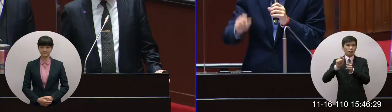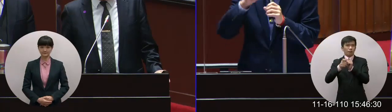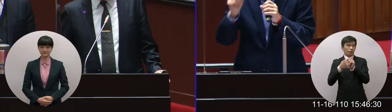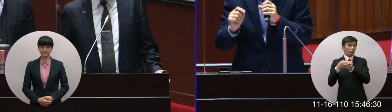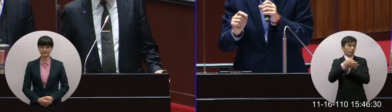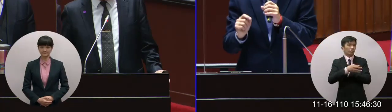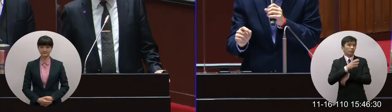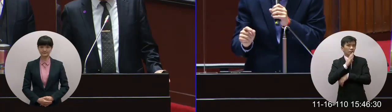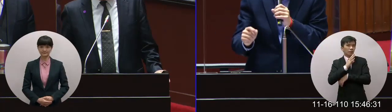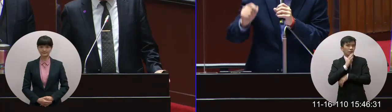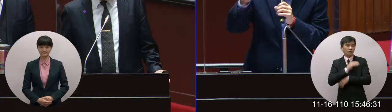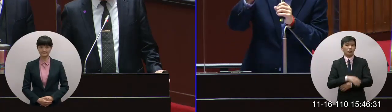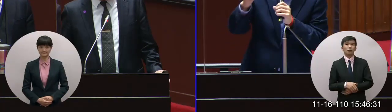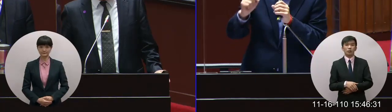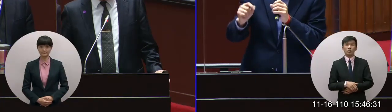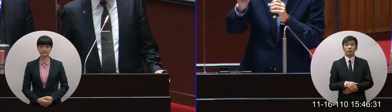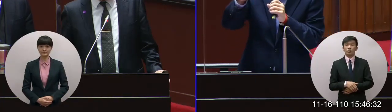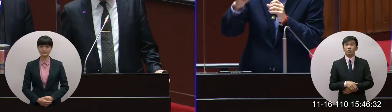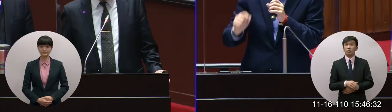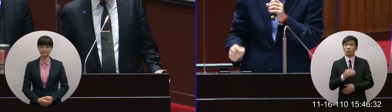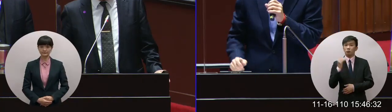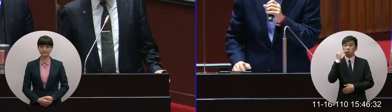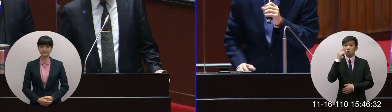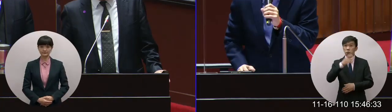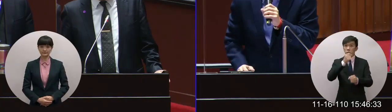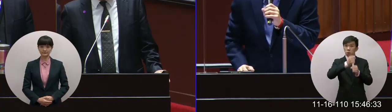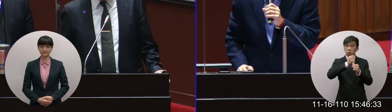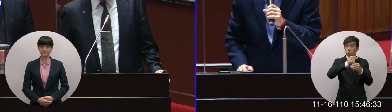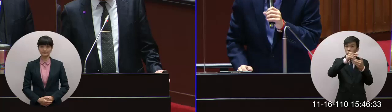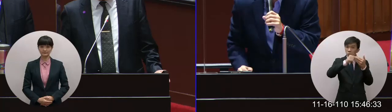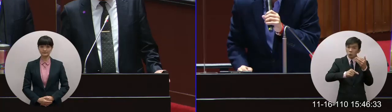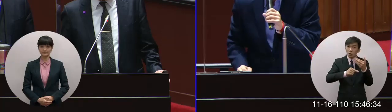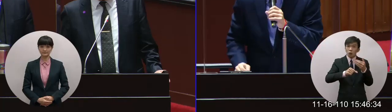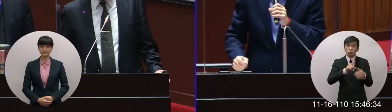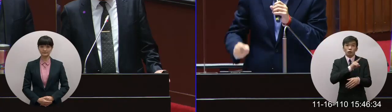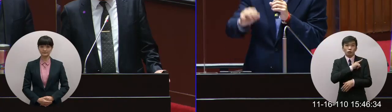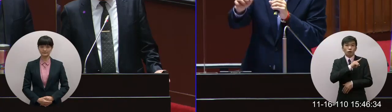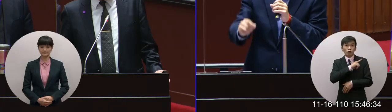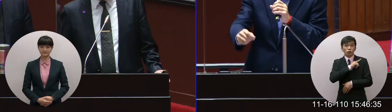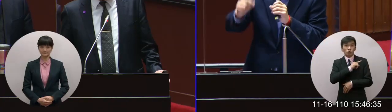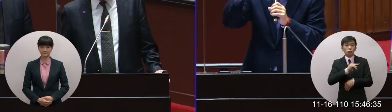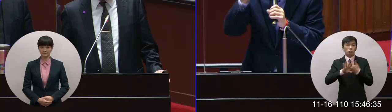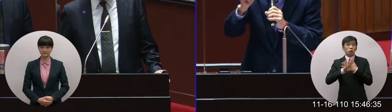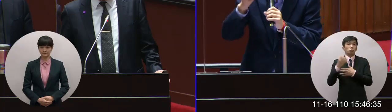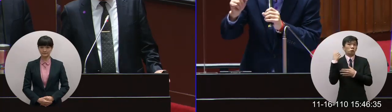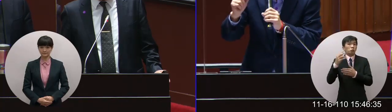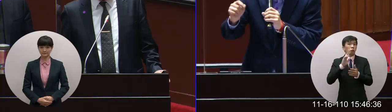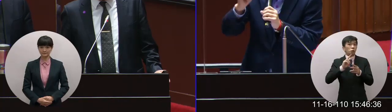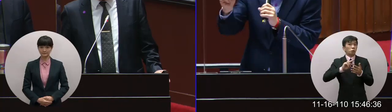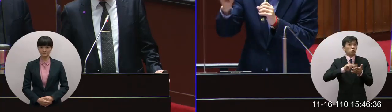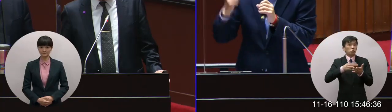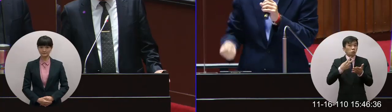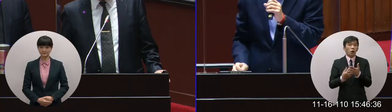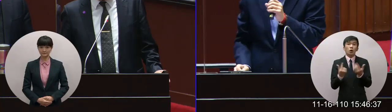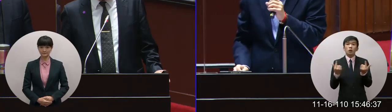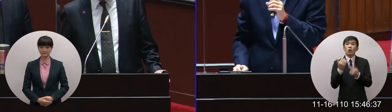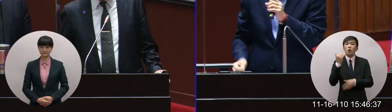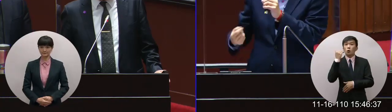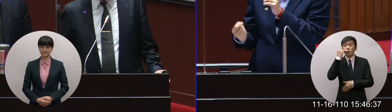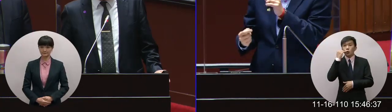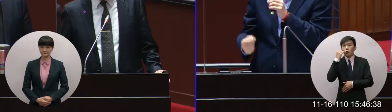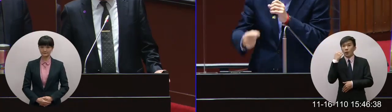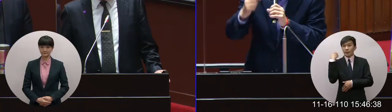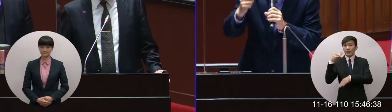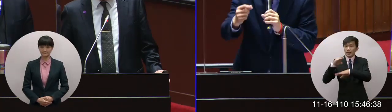如果這樣等於說你的SOP重新定義定義什麼叫做汽車叫做新股車等於新車